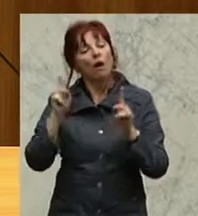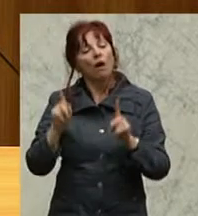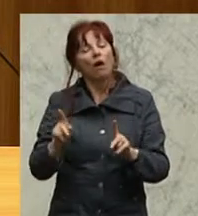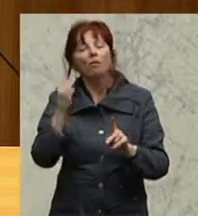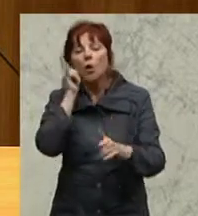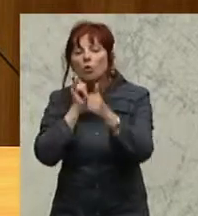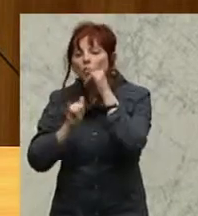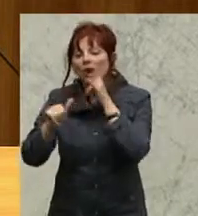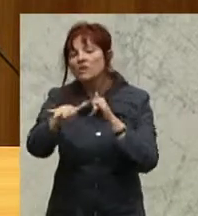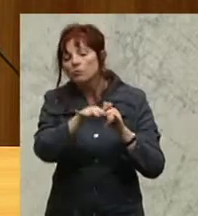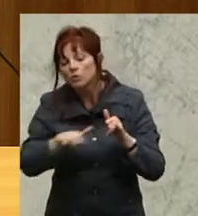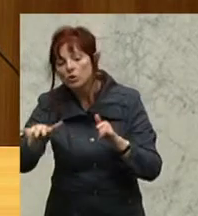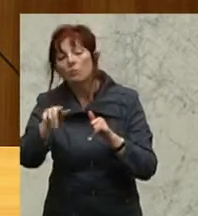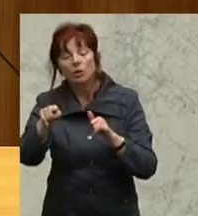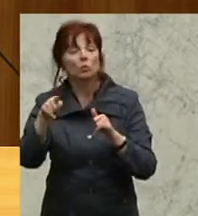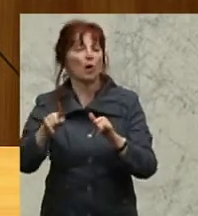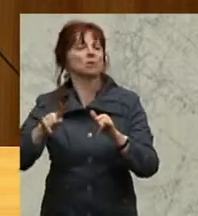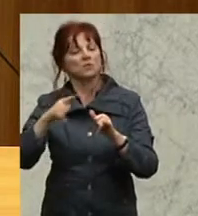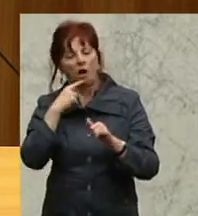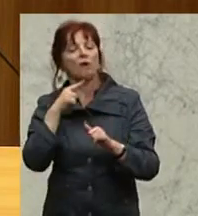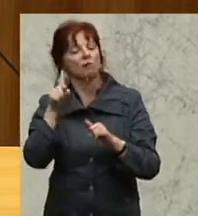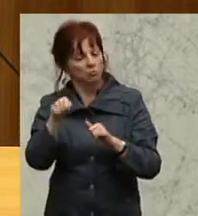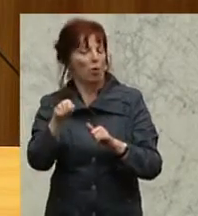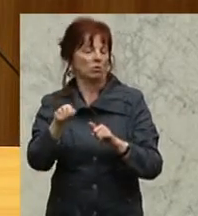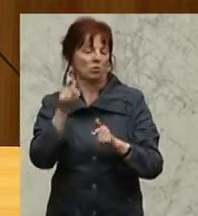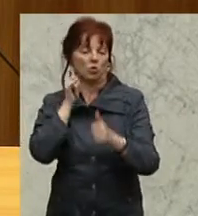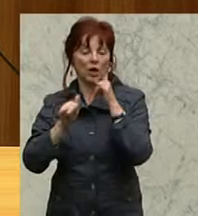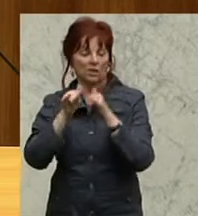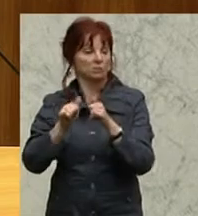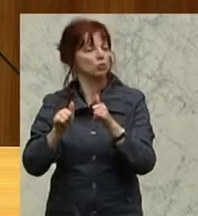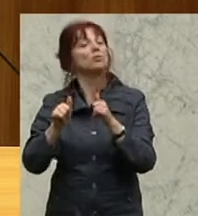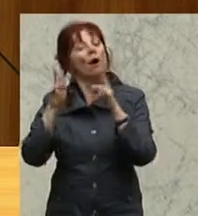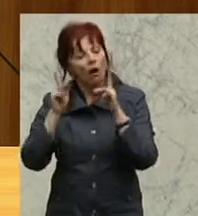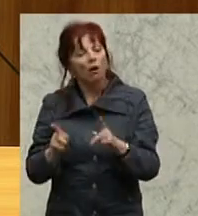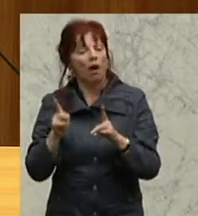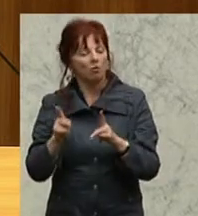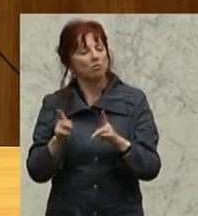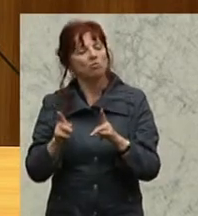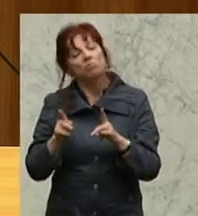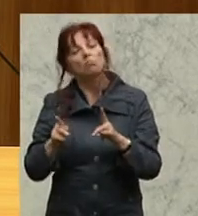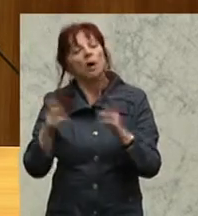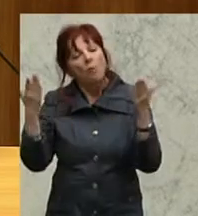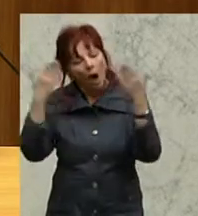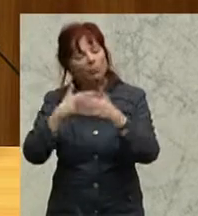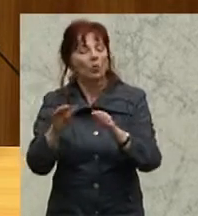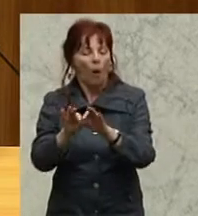ist es am Sonntag halt offen, dass die Touristen dort auch einkaufen können. Das kann man alles machen.